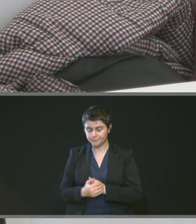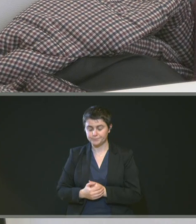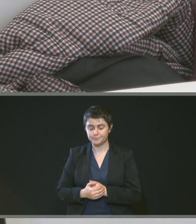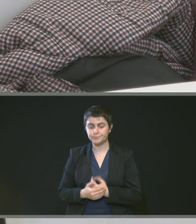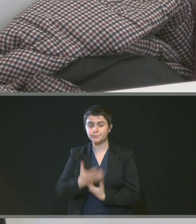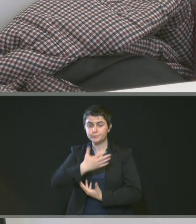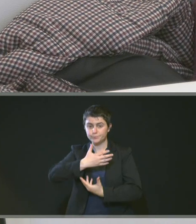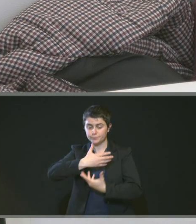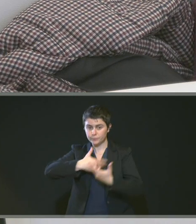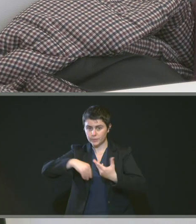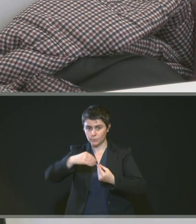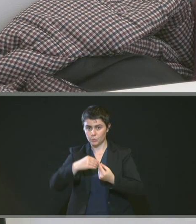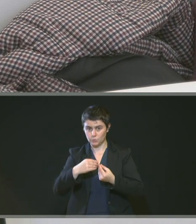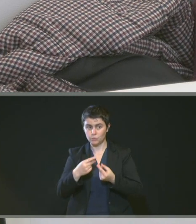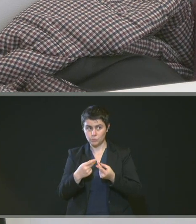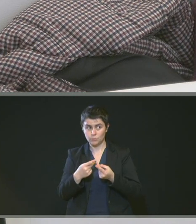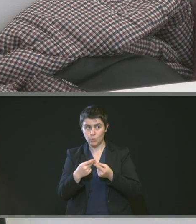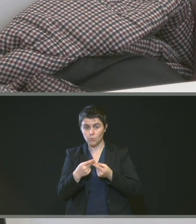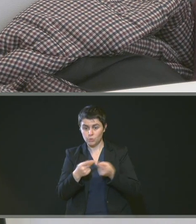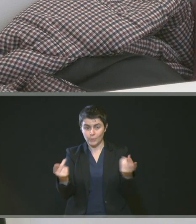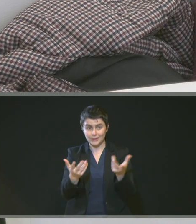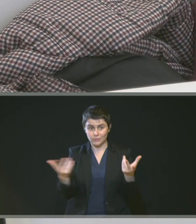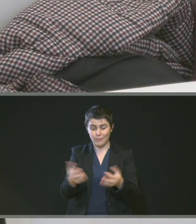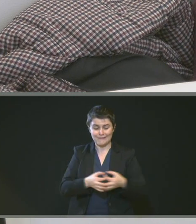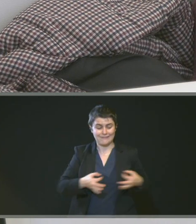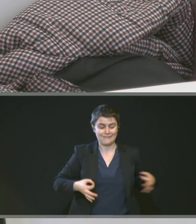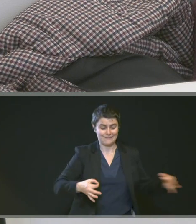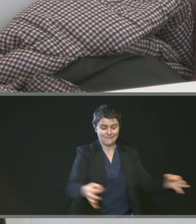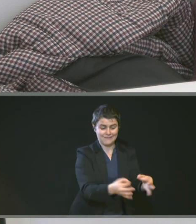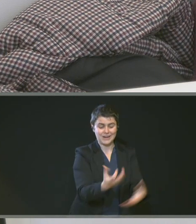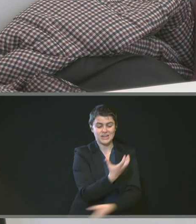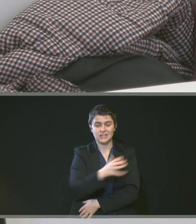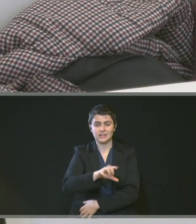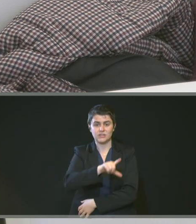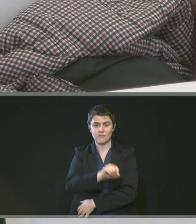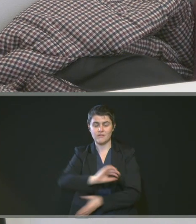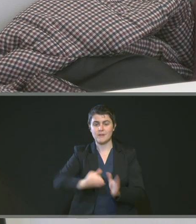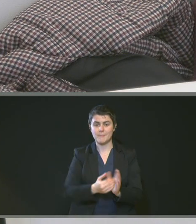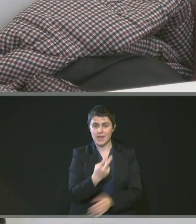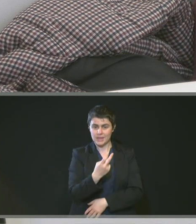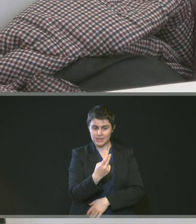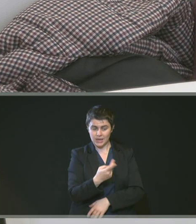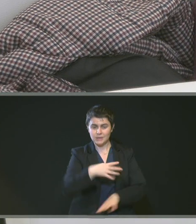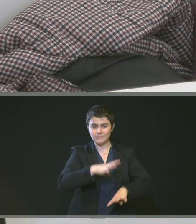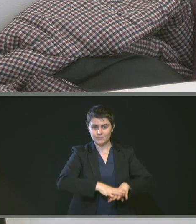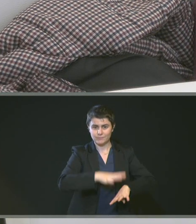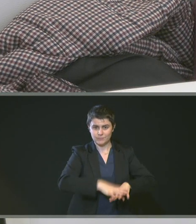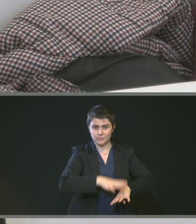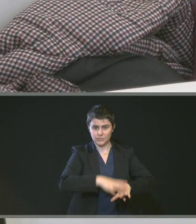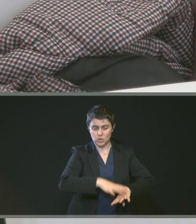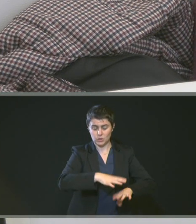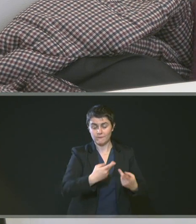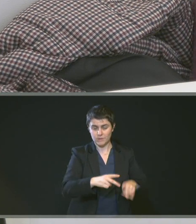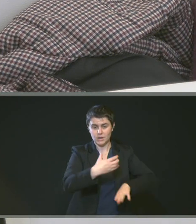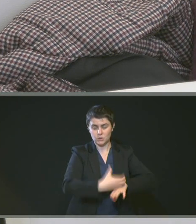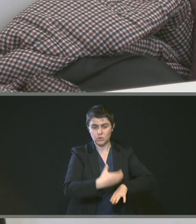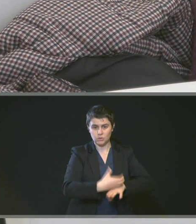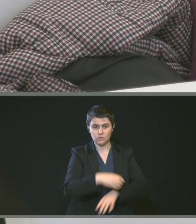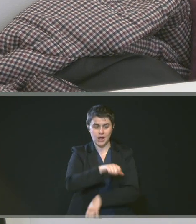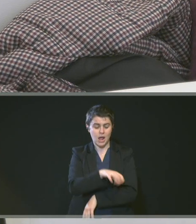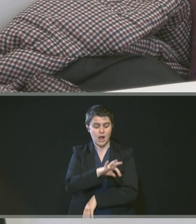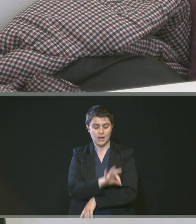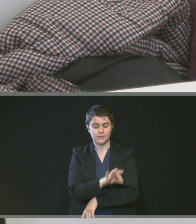l'acquisition d'une emprise foncière de 520 m2 détachée des parcelles figurant au cadastre de la commune de Comteleux, AT,